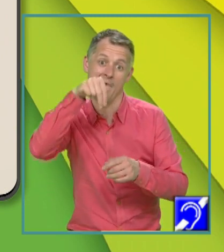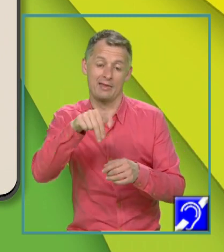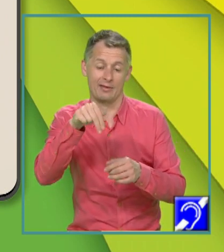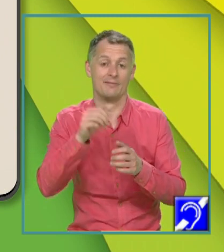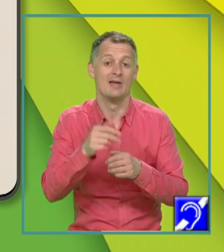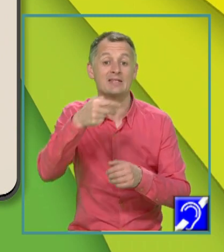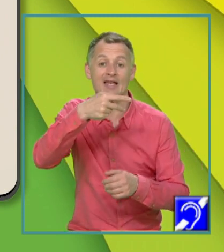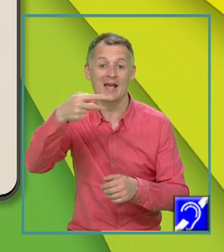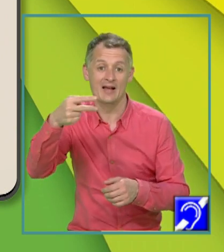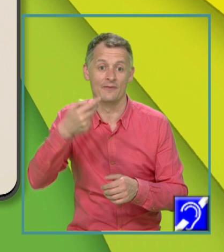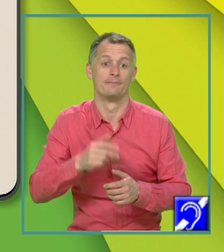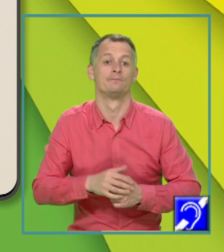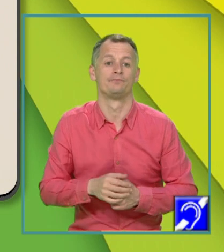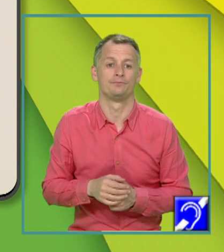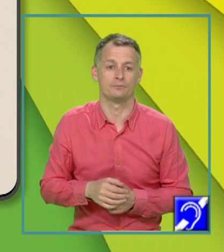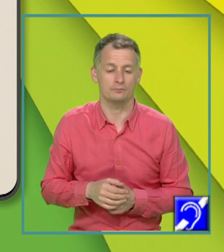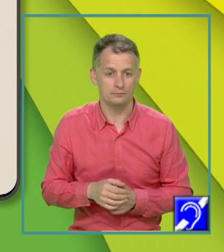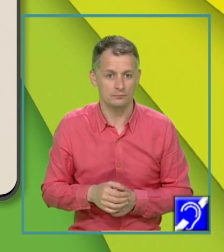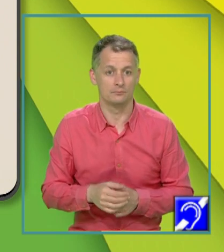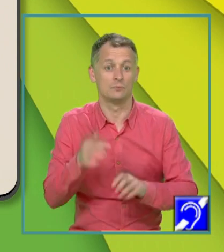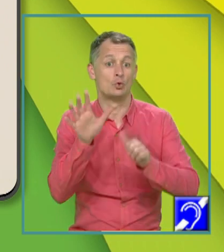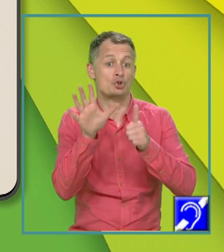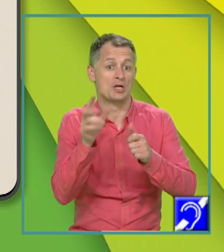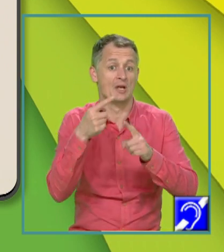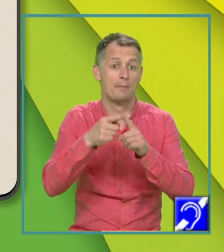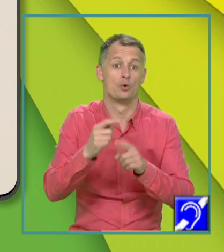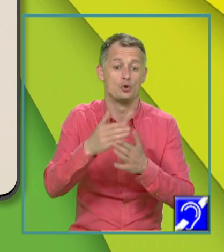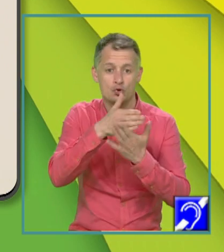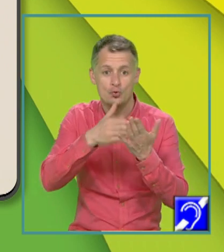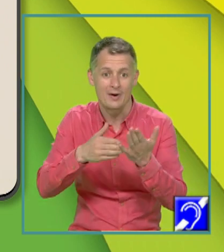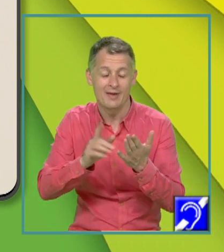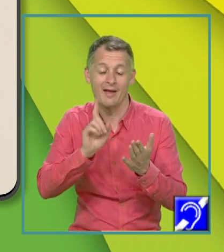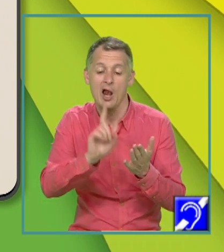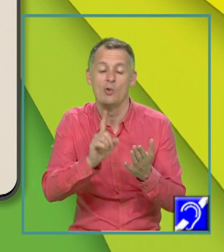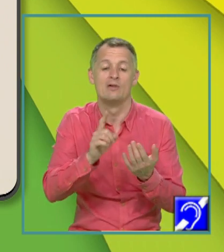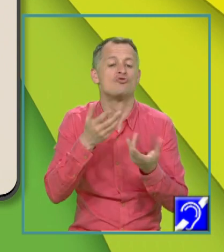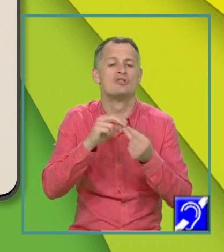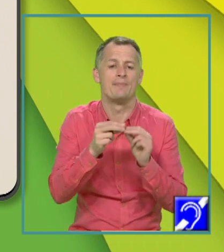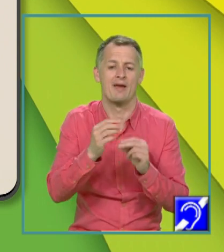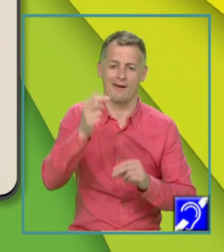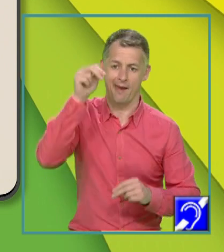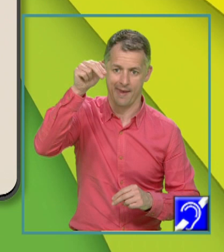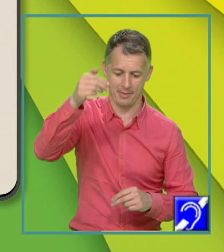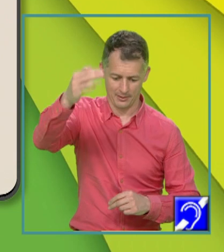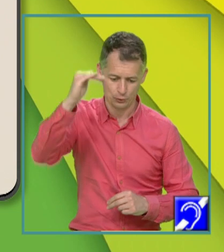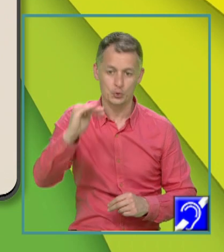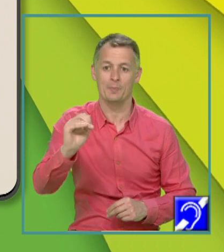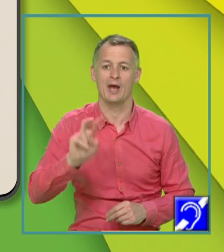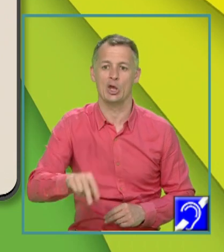va fi egal conform datelor problemei, cu 6 plus jumătatea sa, adică N supra 2.